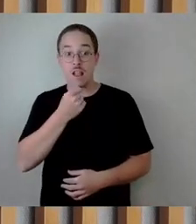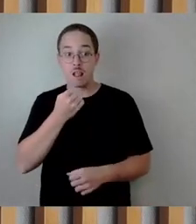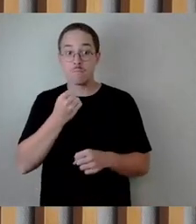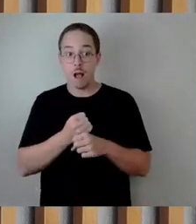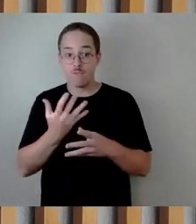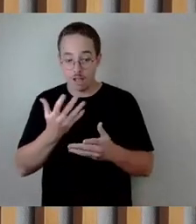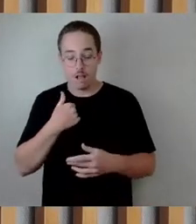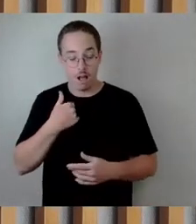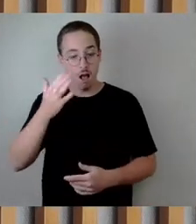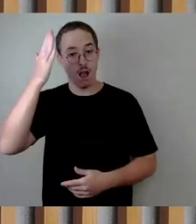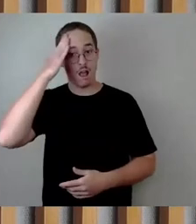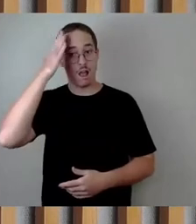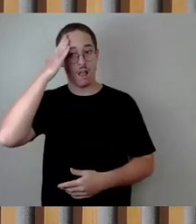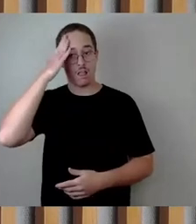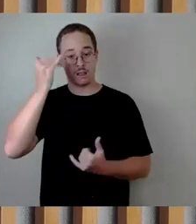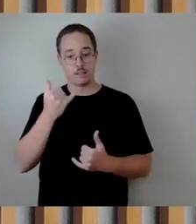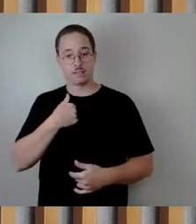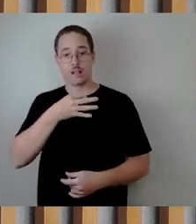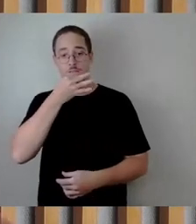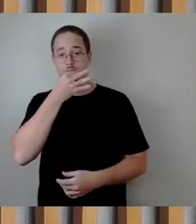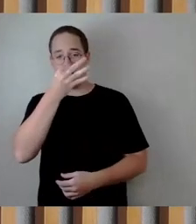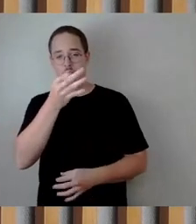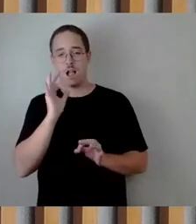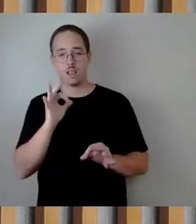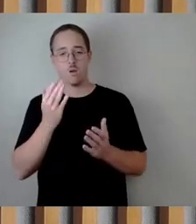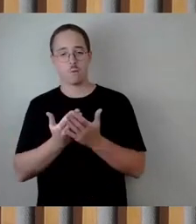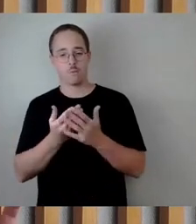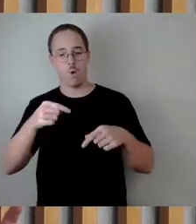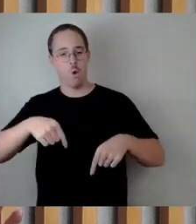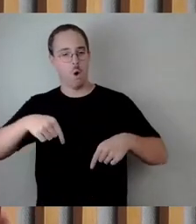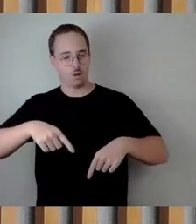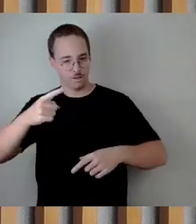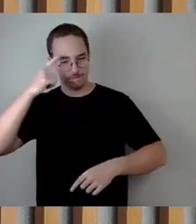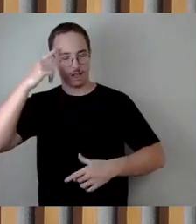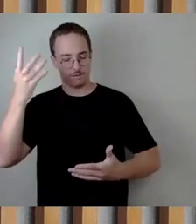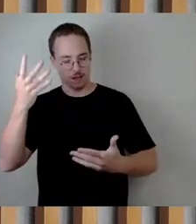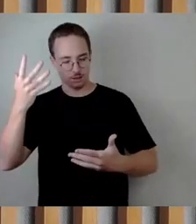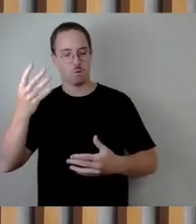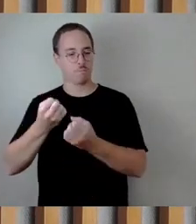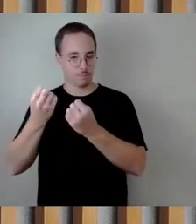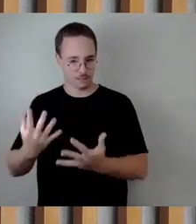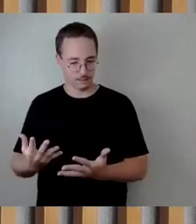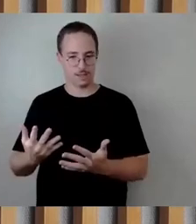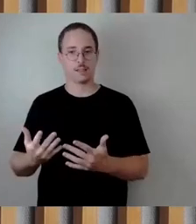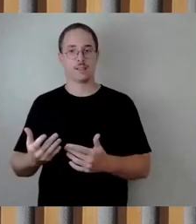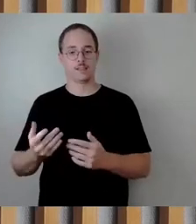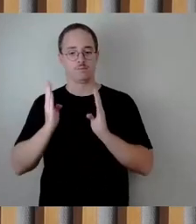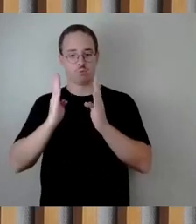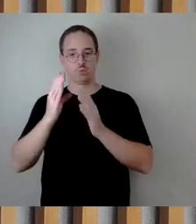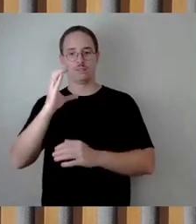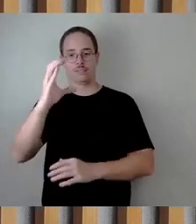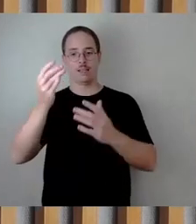Es stellt sich ja jetzt die Frage vor dem Hintergrund des heutigen Wissens und den Geschehnissen der letzten beiden Tage,